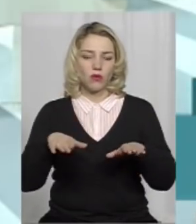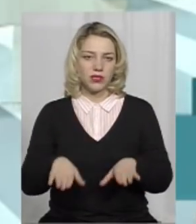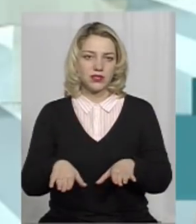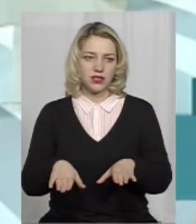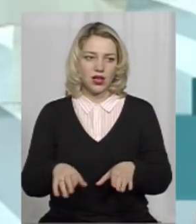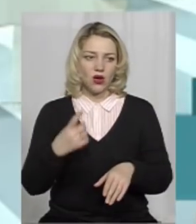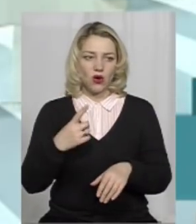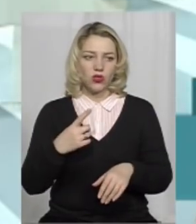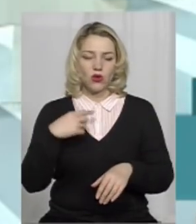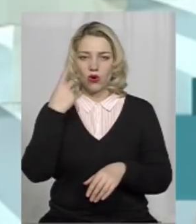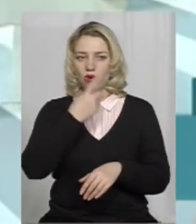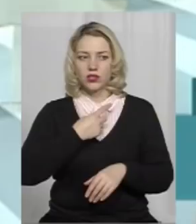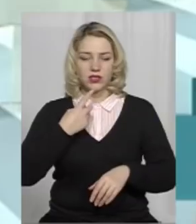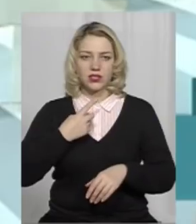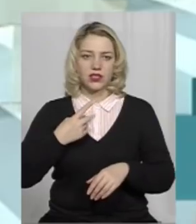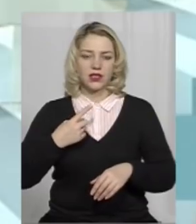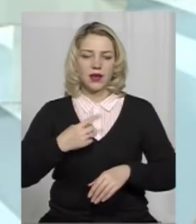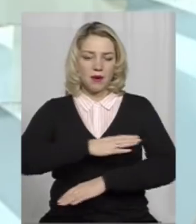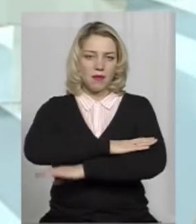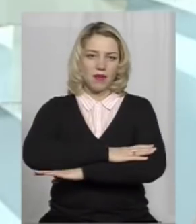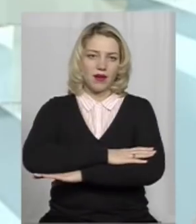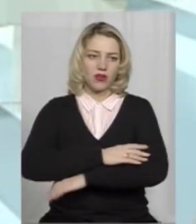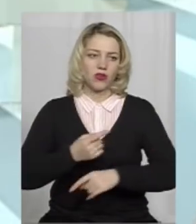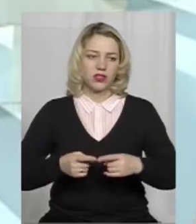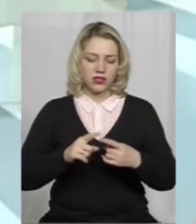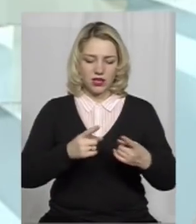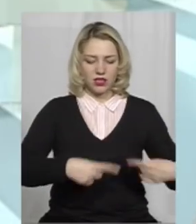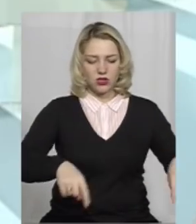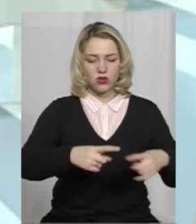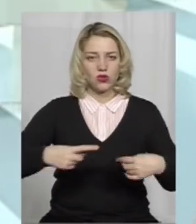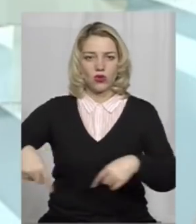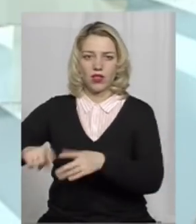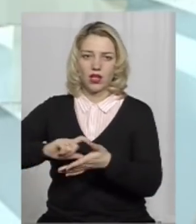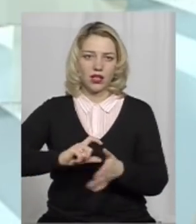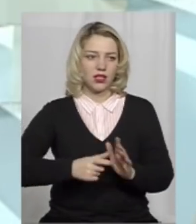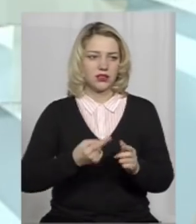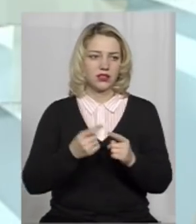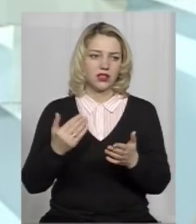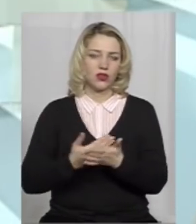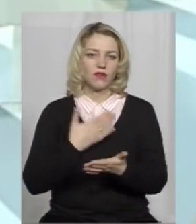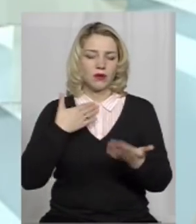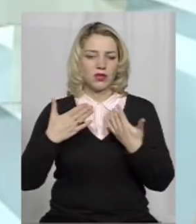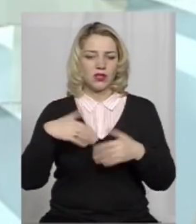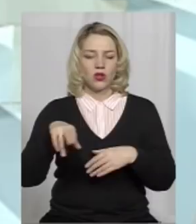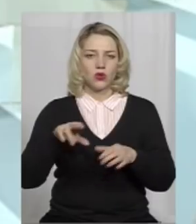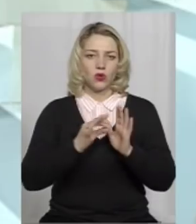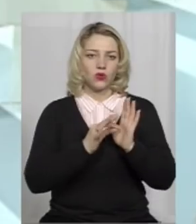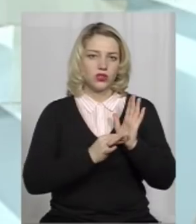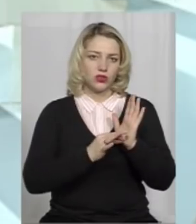одноосібні парти, що це занування класу, що це новий підхід до оцінювання.